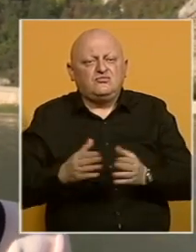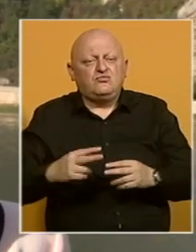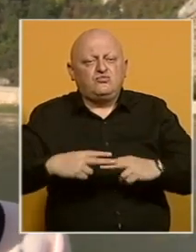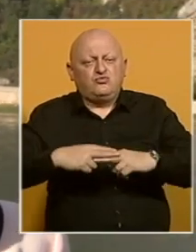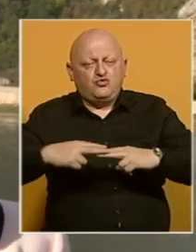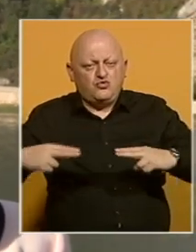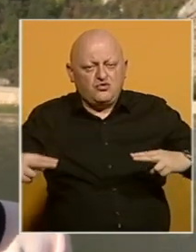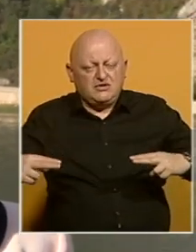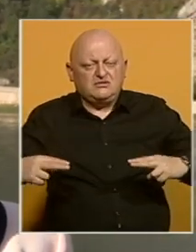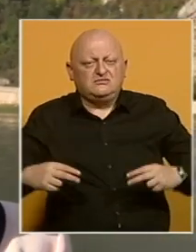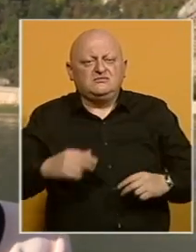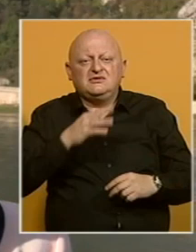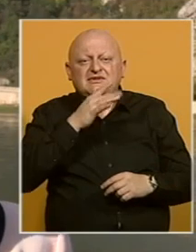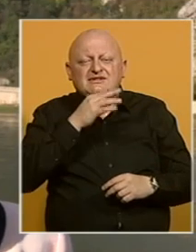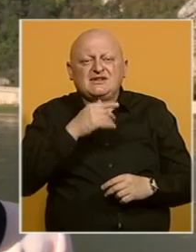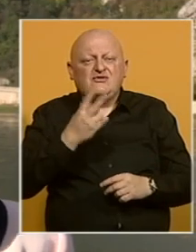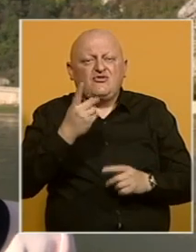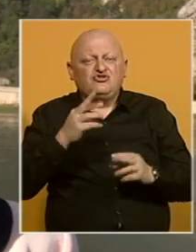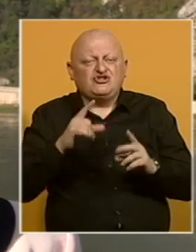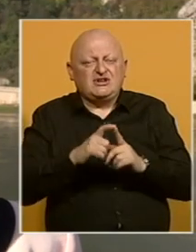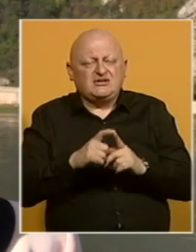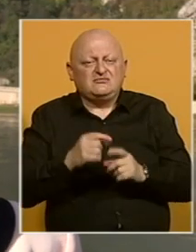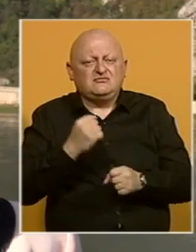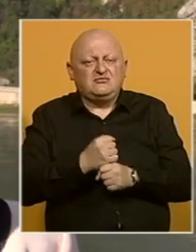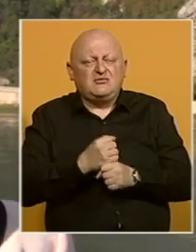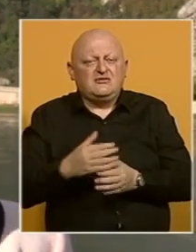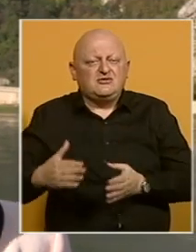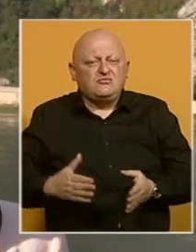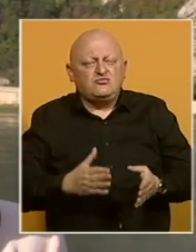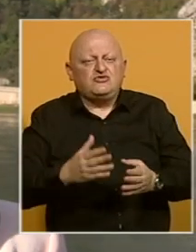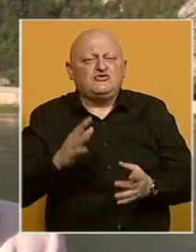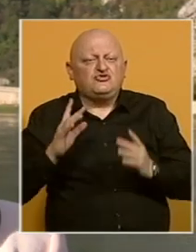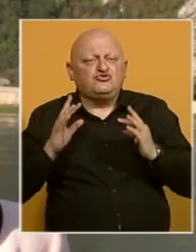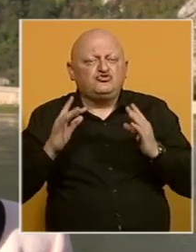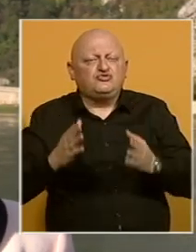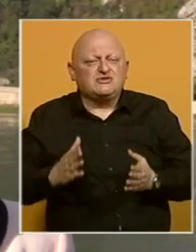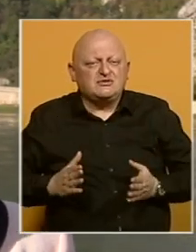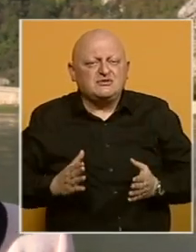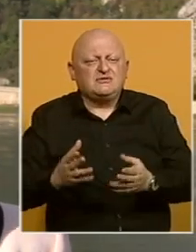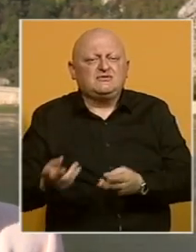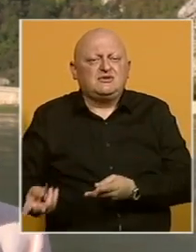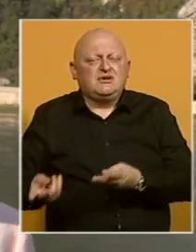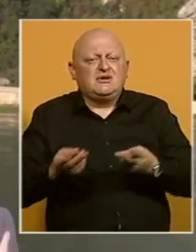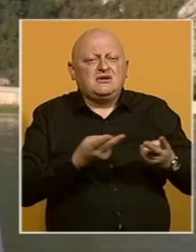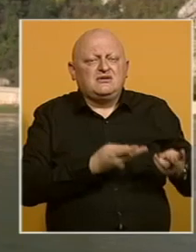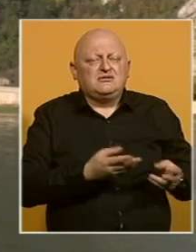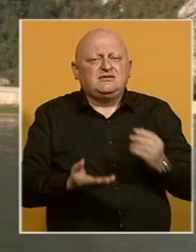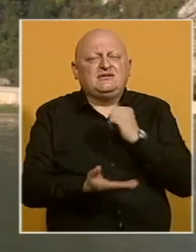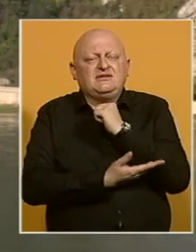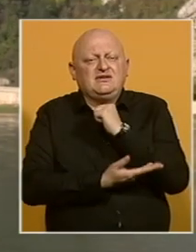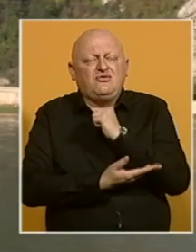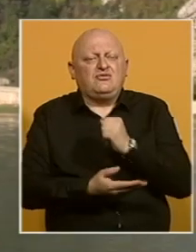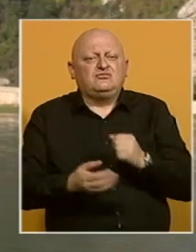pruga Sarajevo-Višegrad, grade se drumovi, putevi, šumski putevi, eksploatiše se drvo